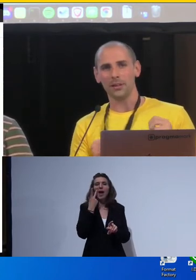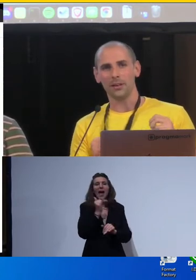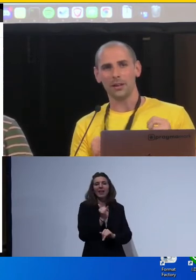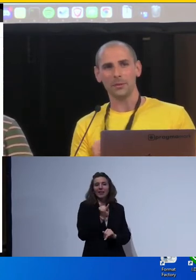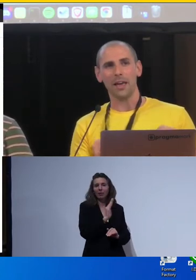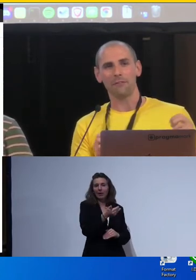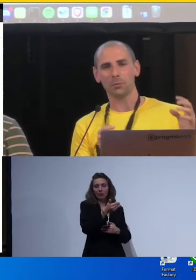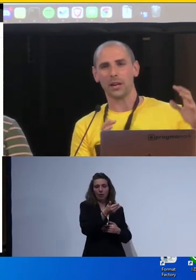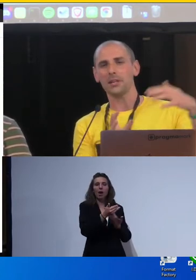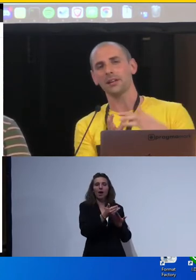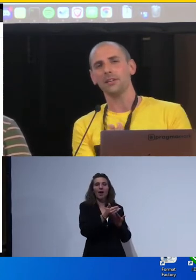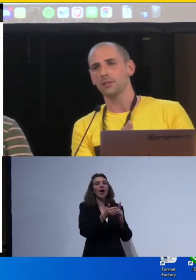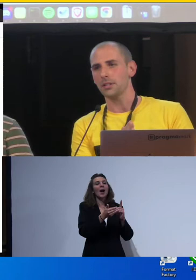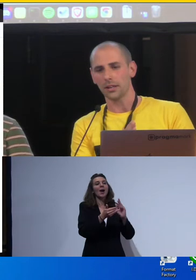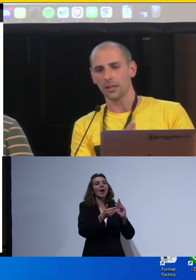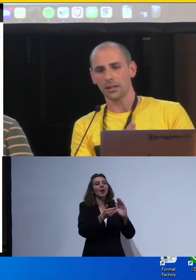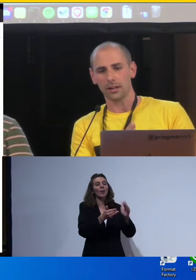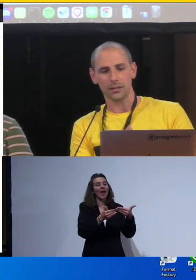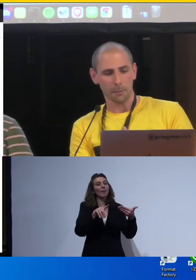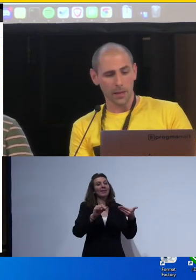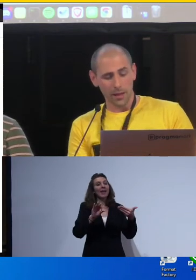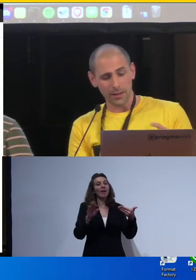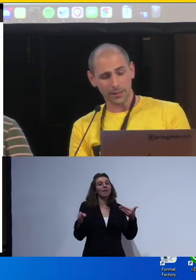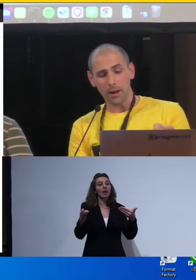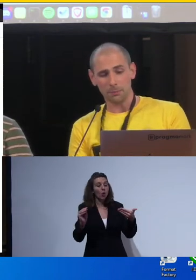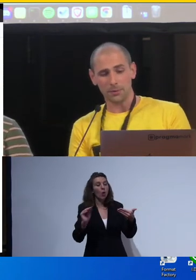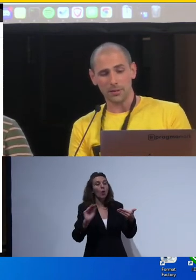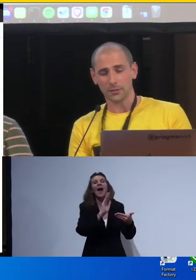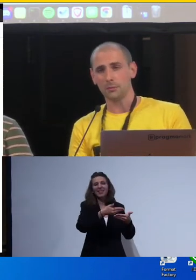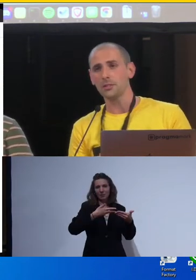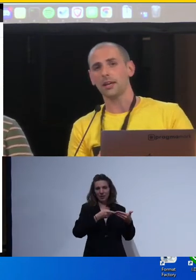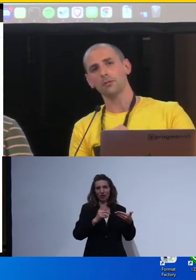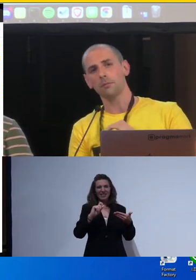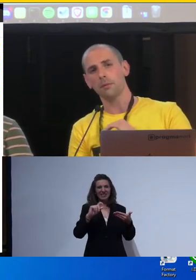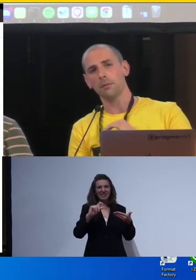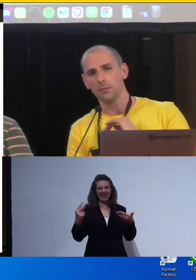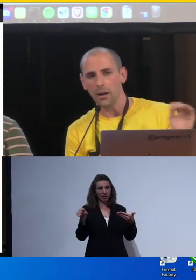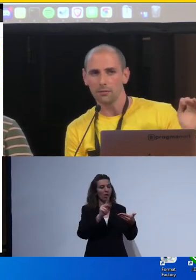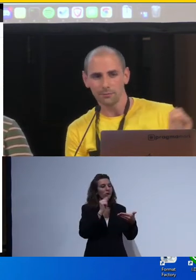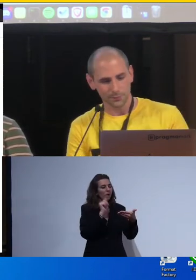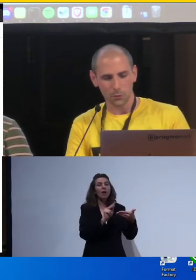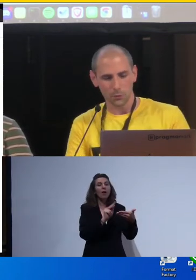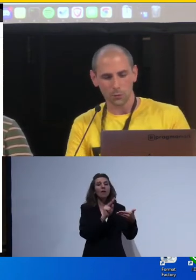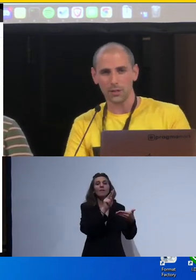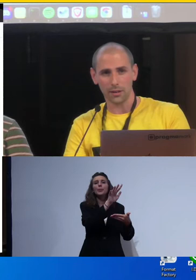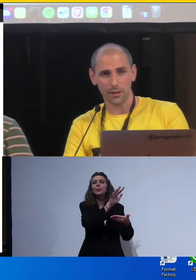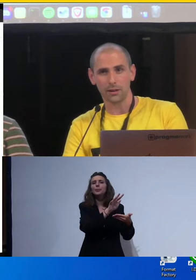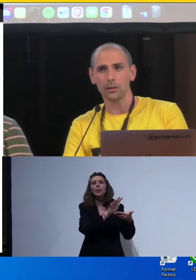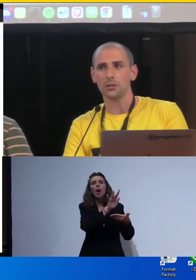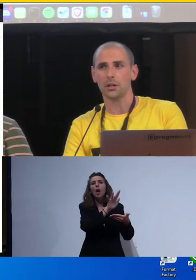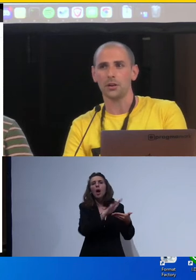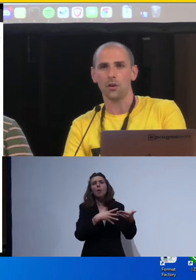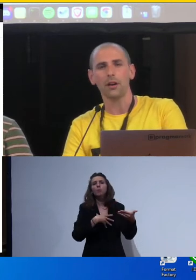il PDF potrebbe essere navigato tramite screen reader, la schermata di PDF Accessibility Checker è totalmente bianca, quindi